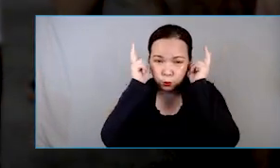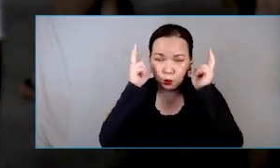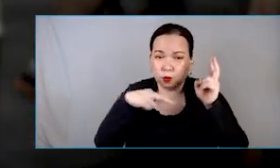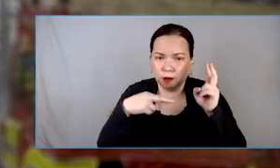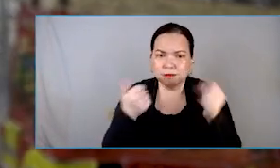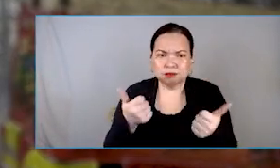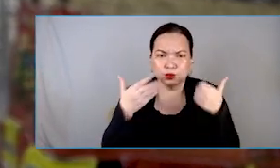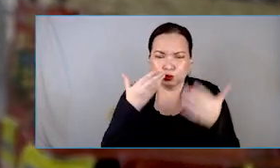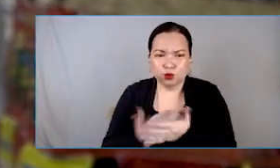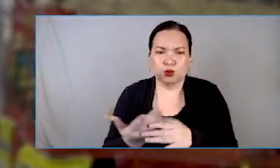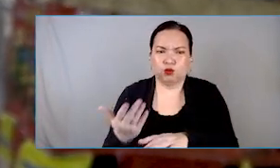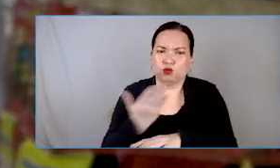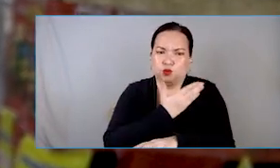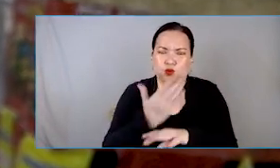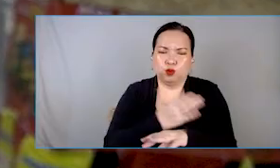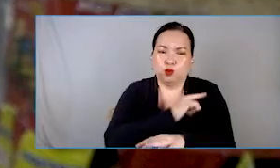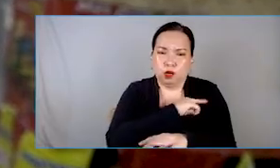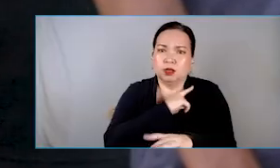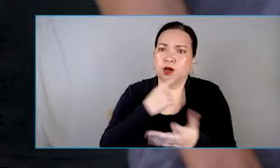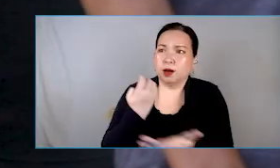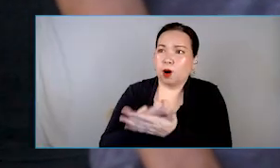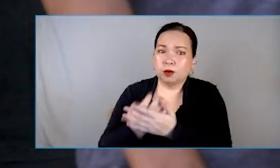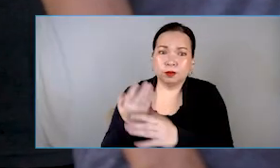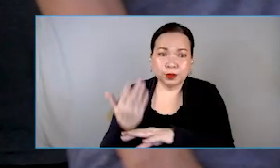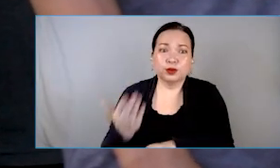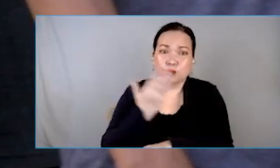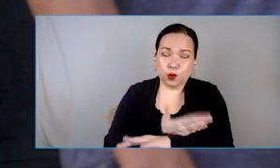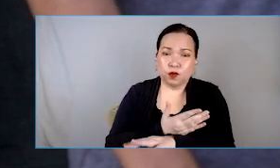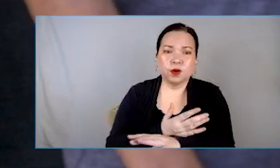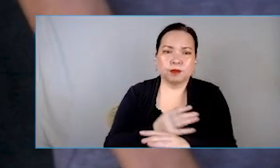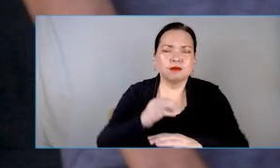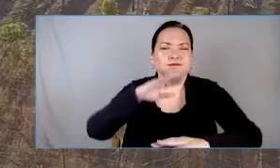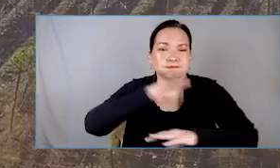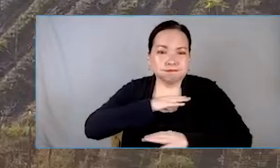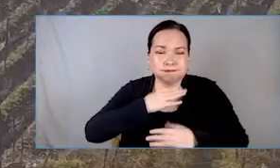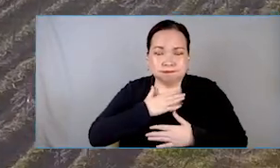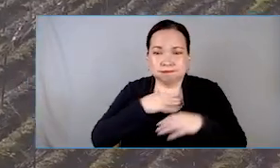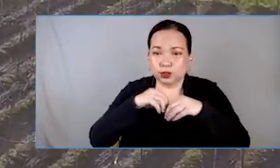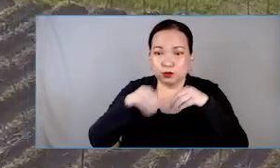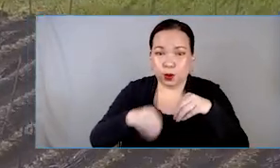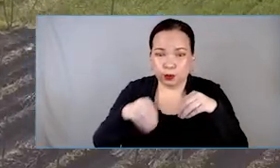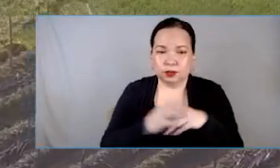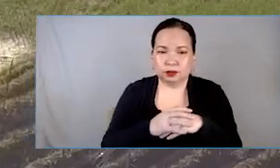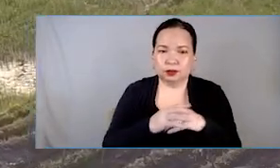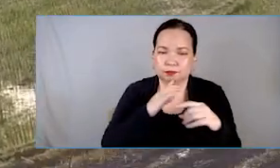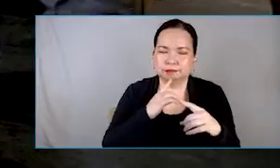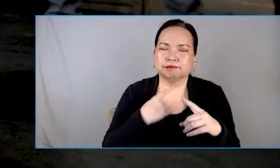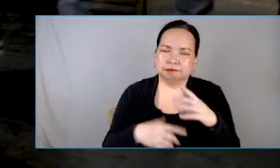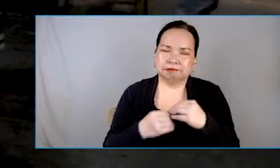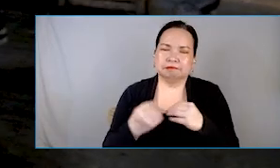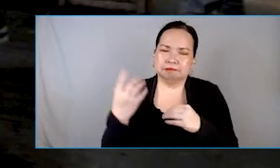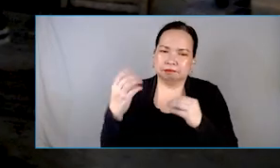ipapasok na ekonomiya, tapos ang magsasaka, masayari. and a brighter future to all.